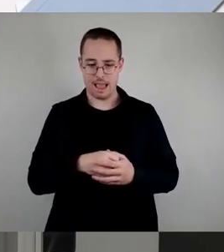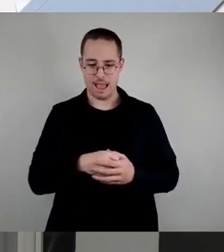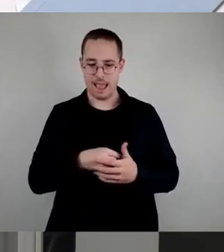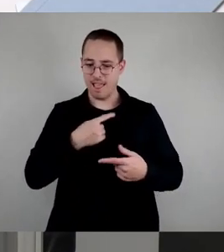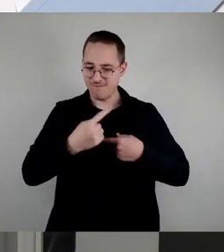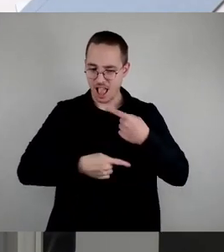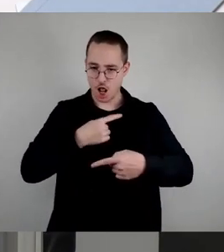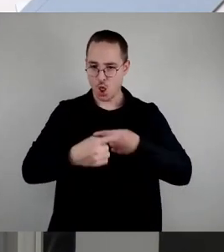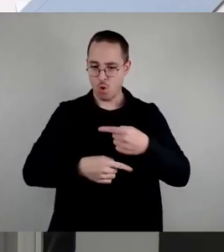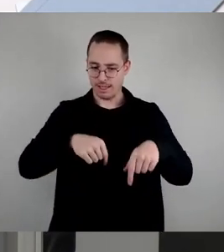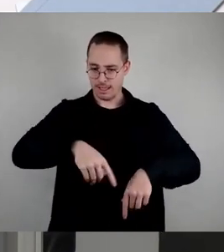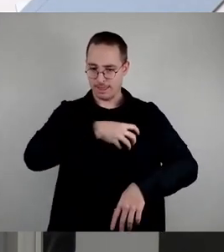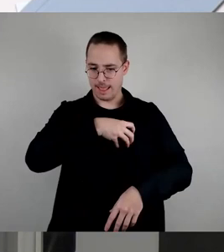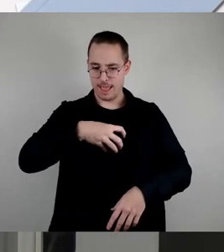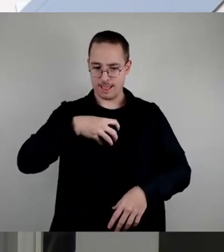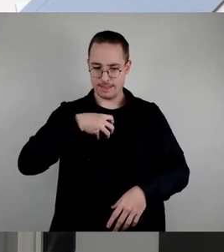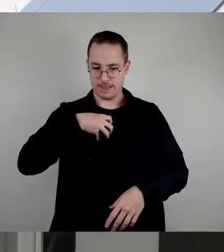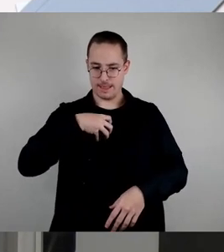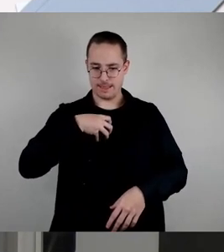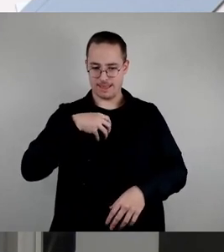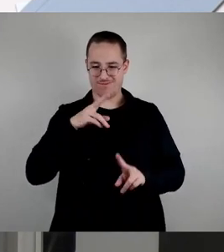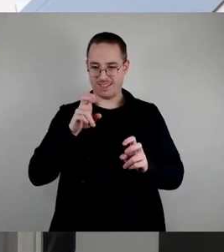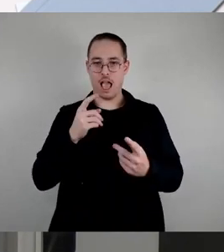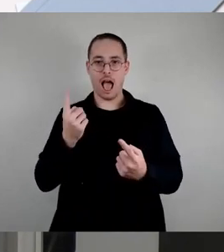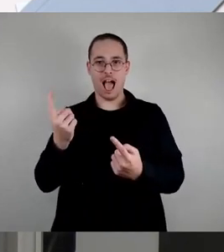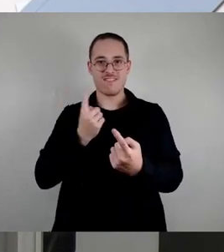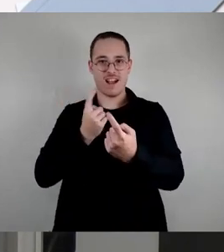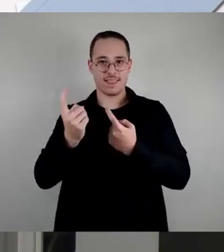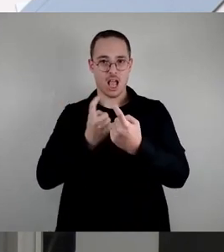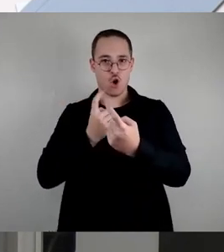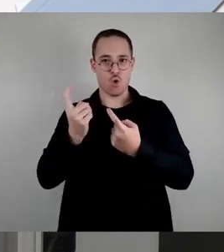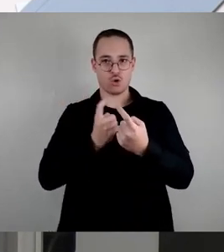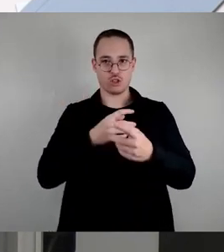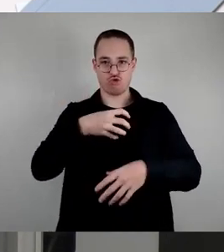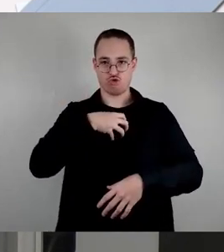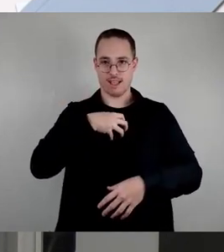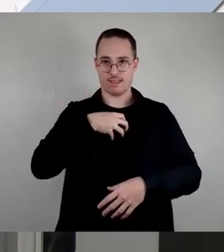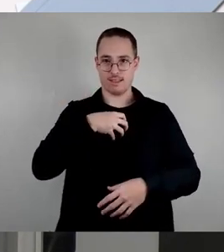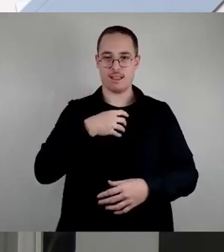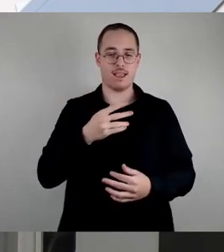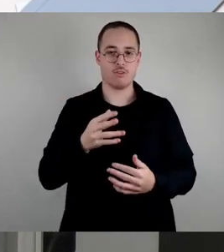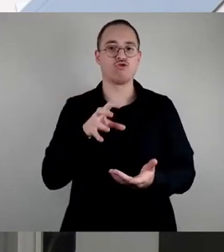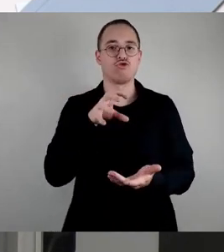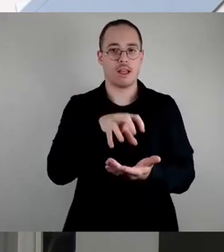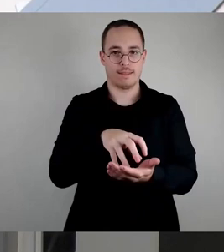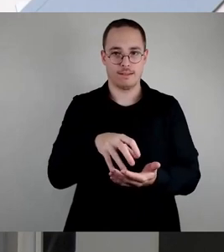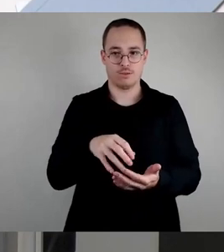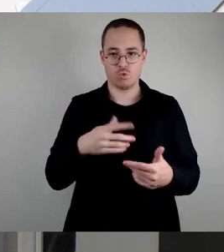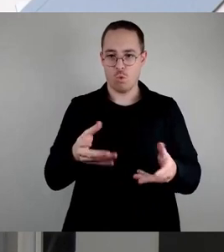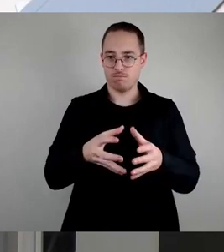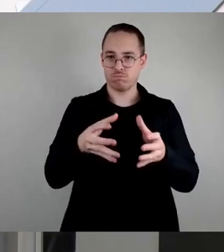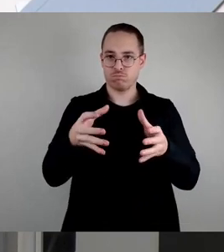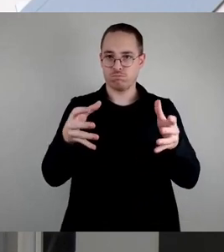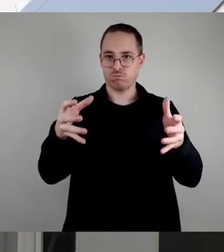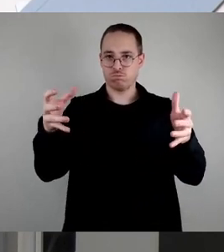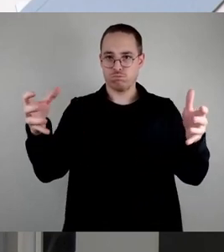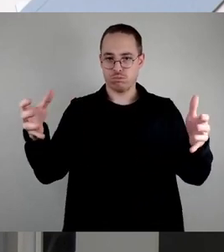Dresden ist eine Einwanderungsstadt, ist eine wachsende Stadt. Und zwar vor allen Dingen